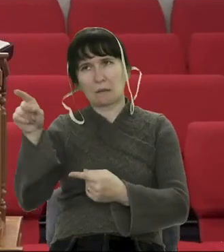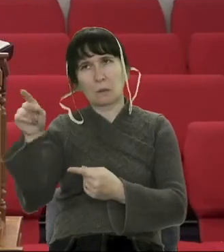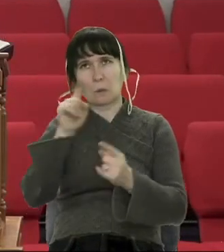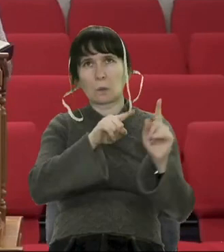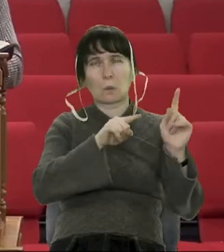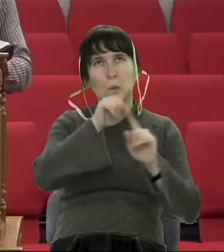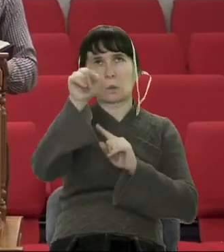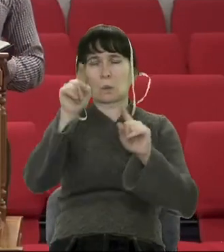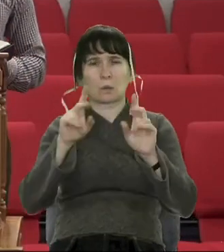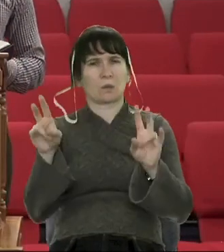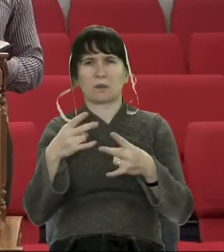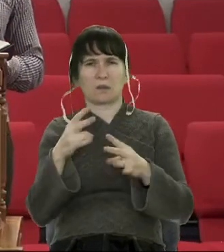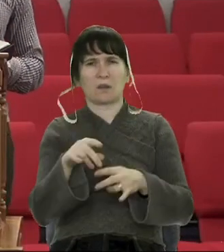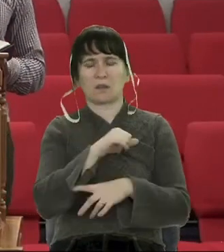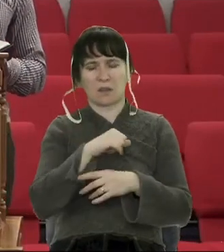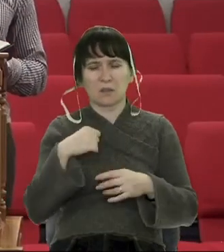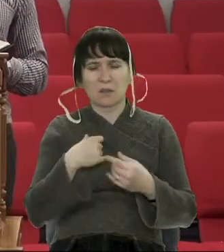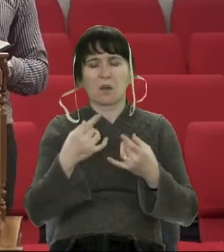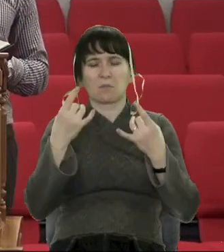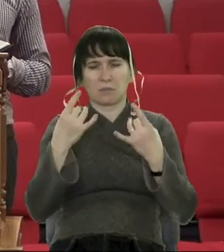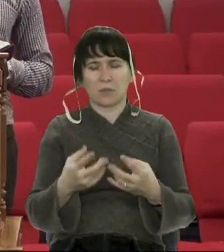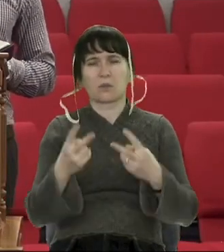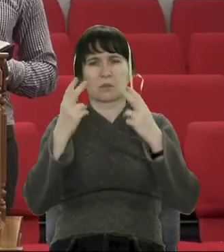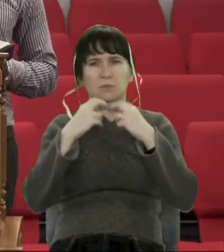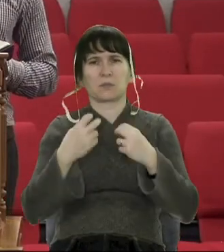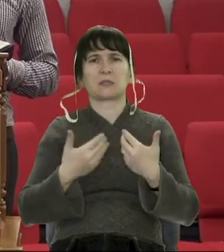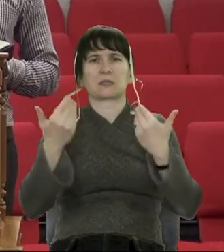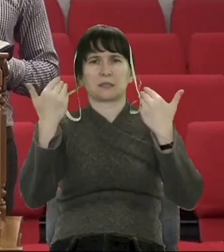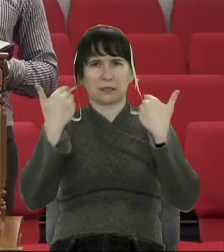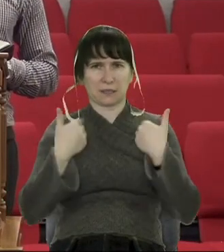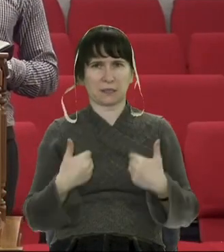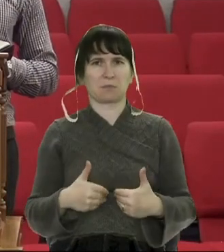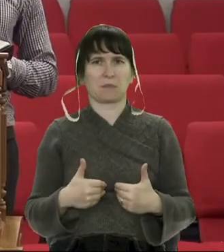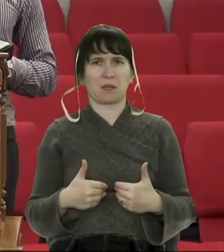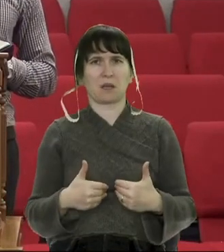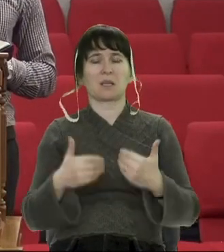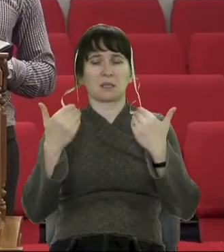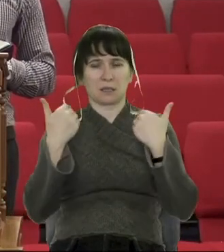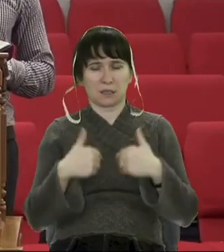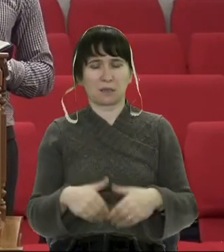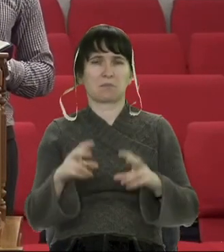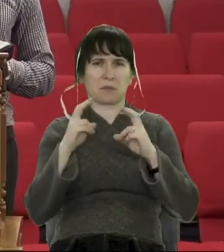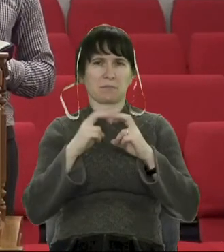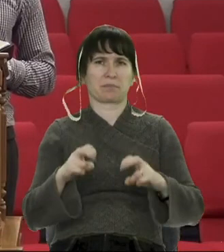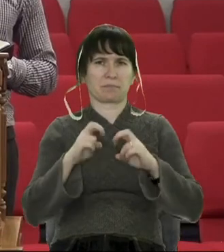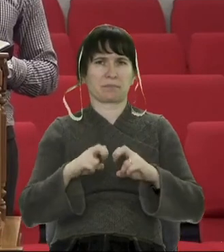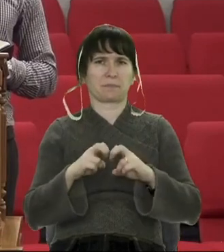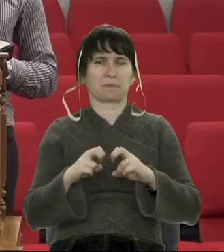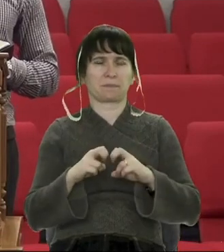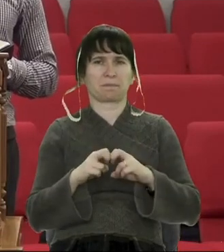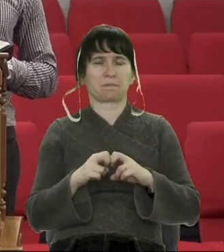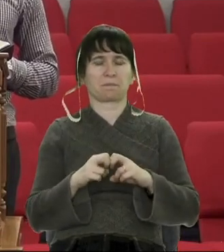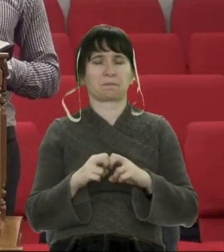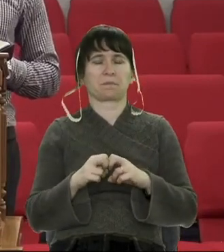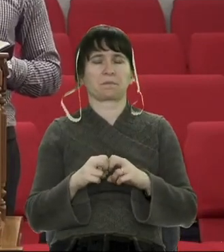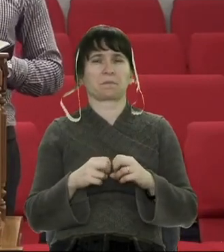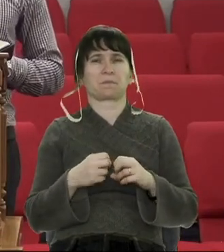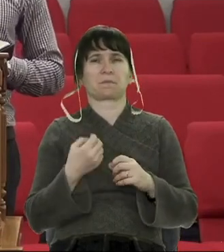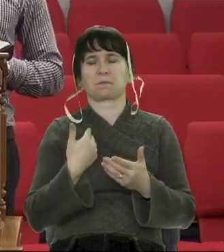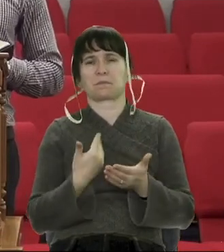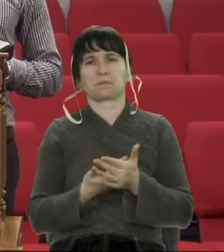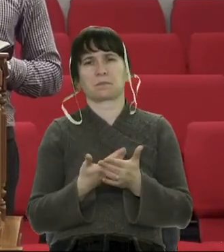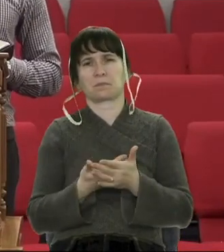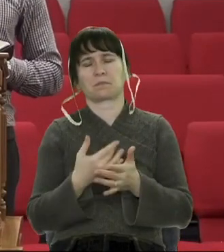не такий. А щоб просто ми сьогодні заглянули на ці приклади і проаналізували себе. Я хотів би, щоб